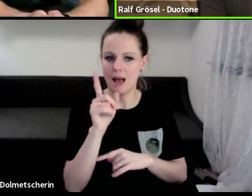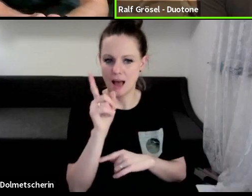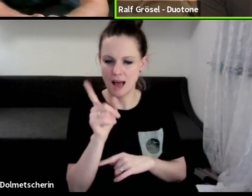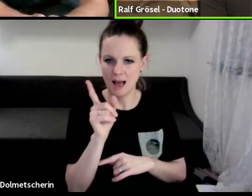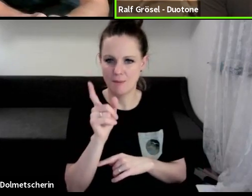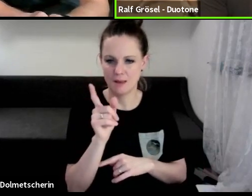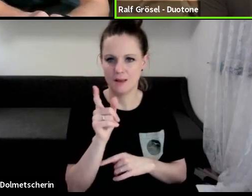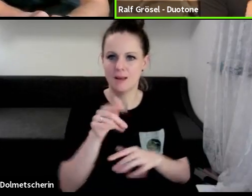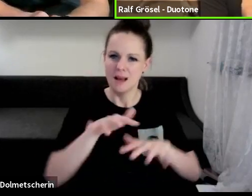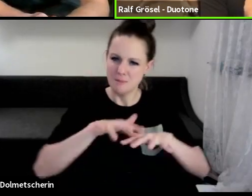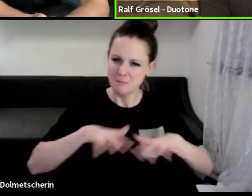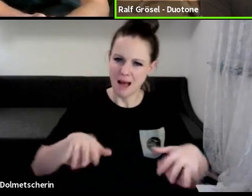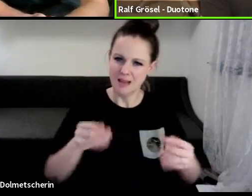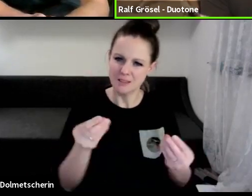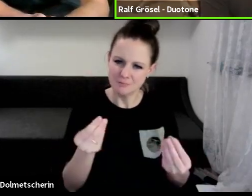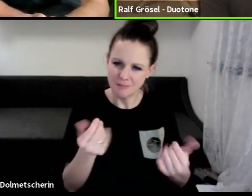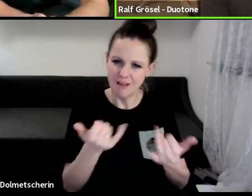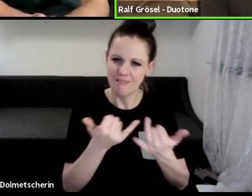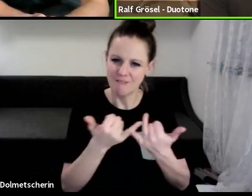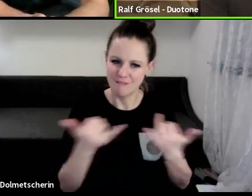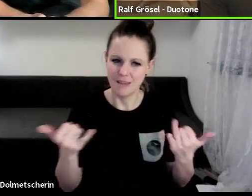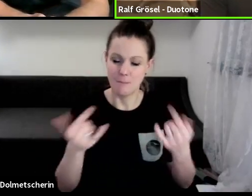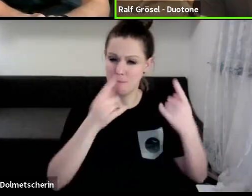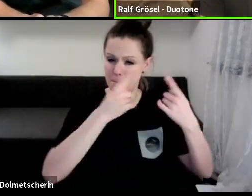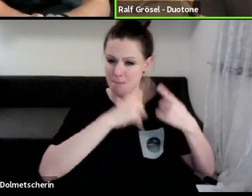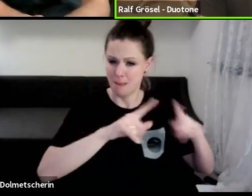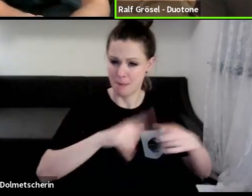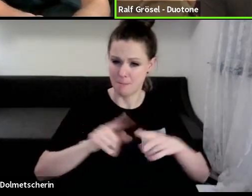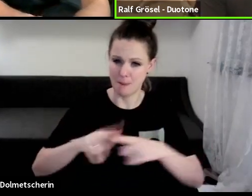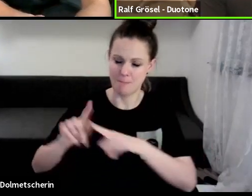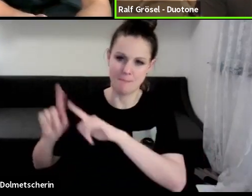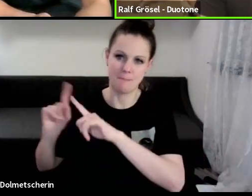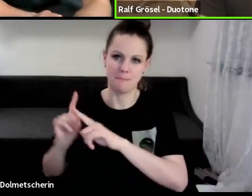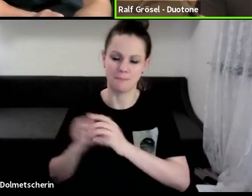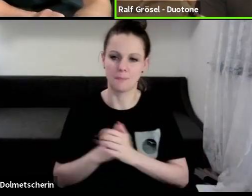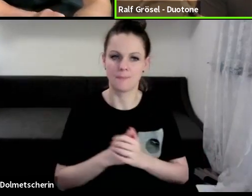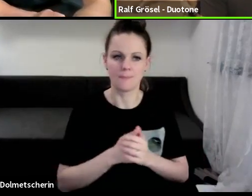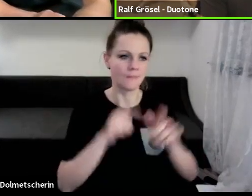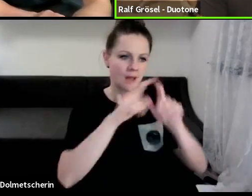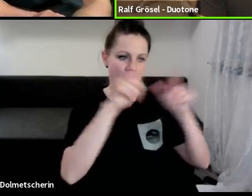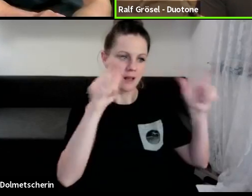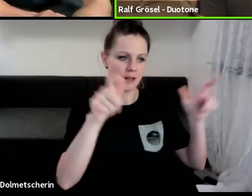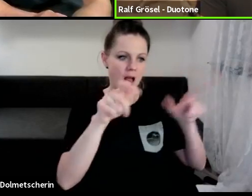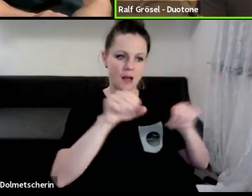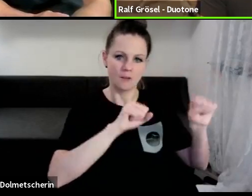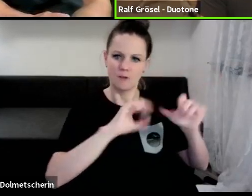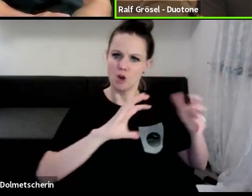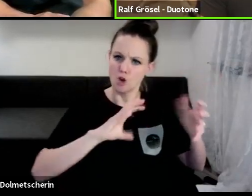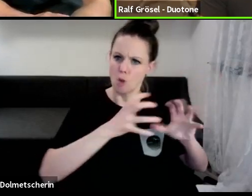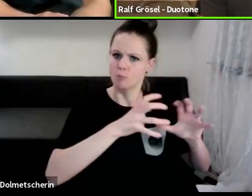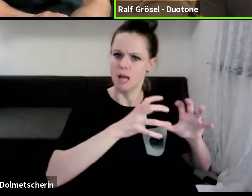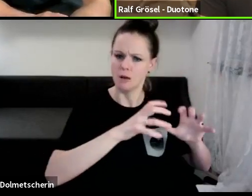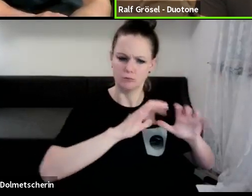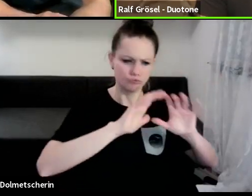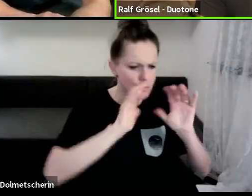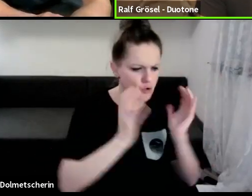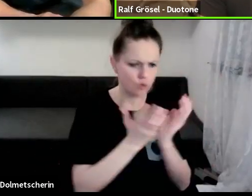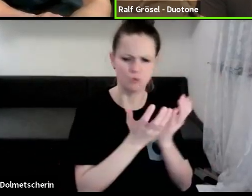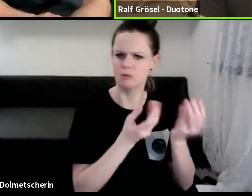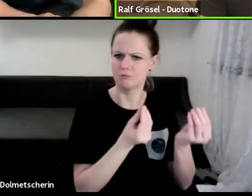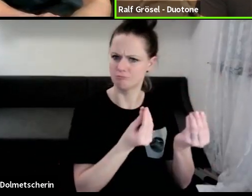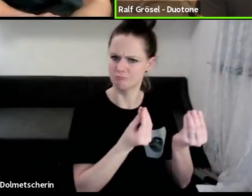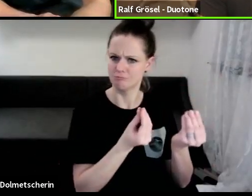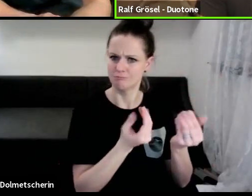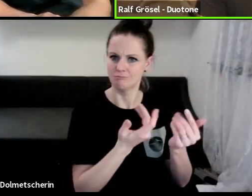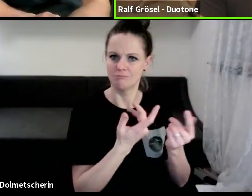Charakteristik her unglaublich unterschiedlich. Der eine Kite ist extrem kompakt, extrem rund. Das heißt also,